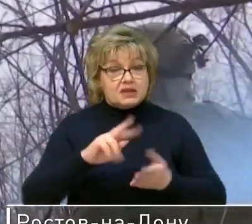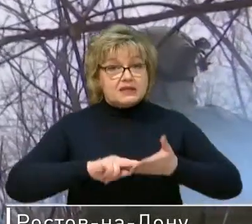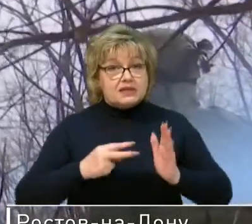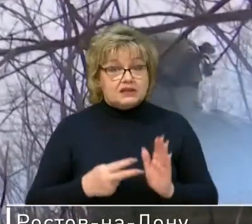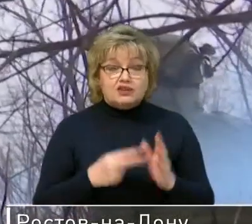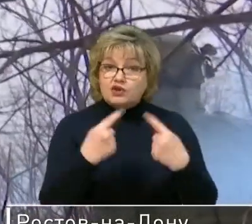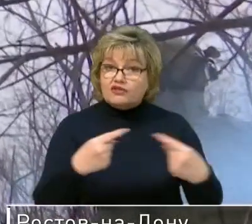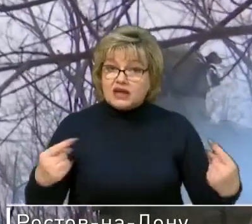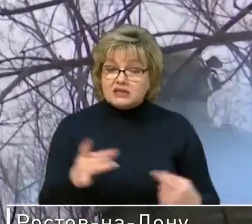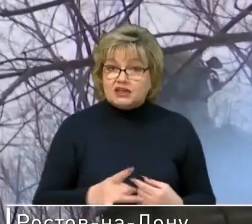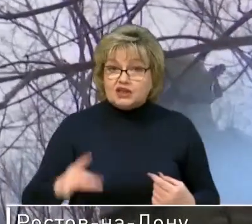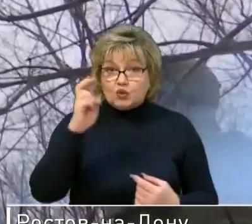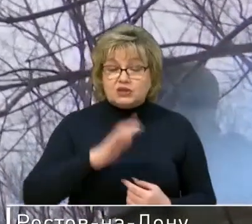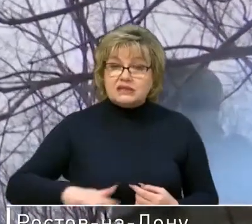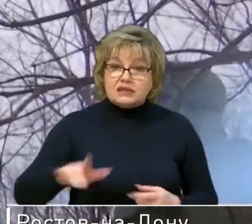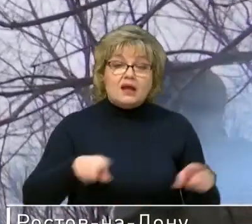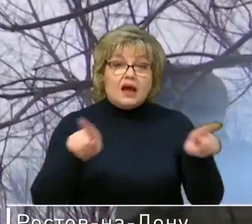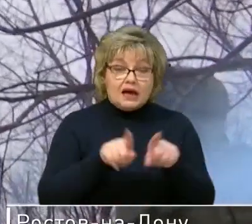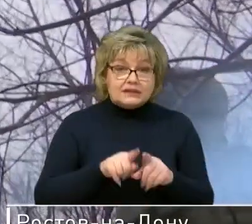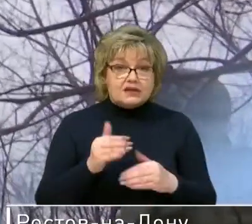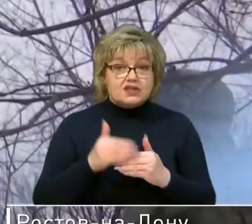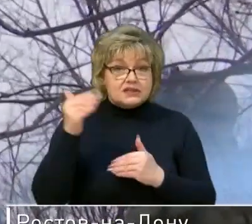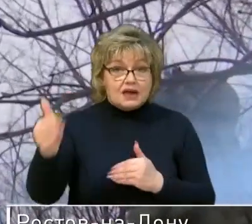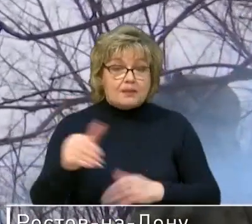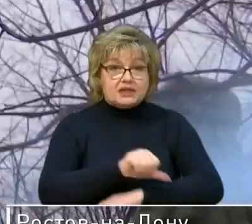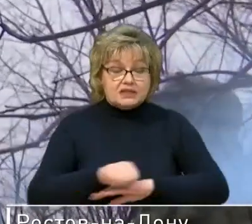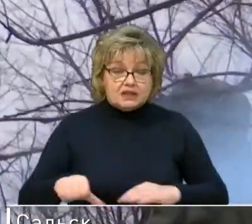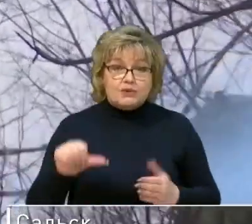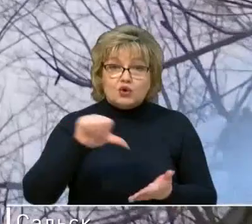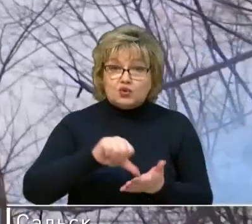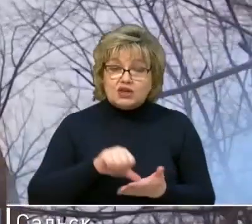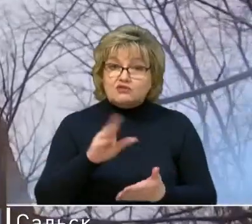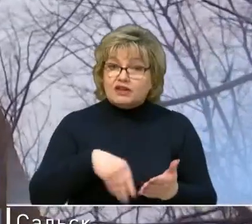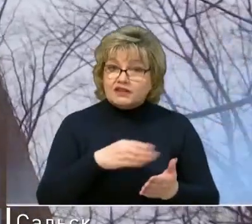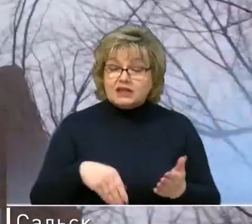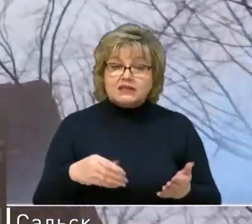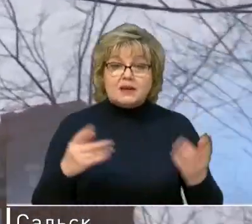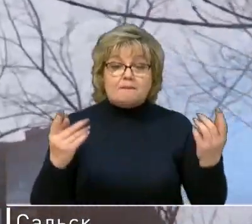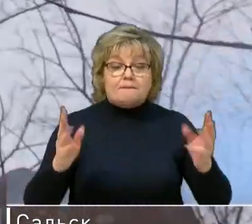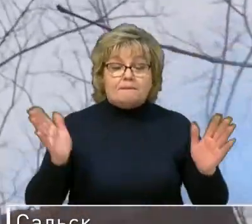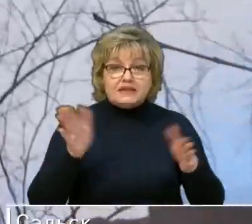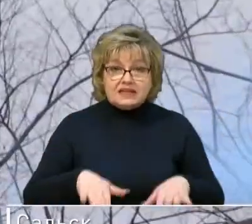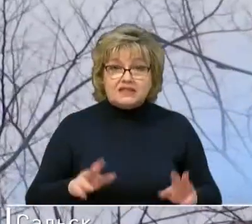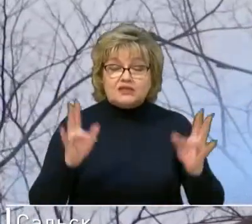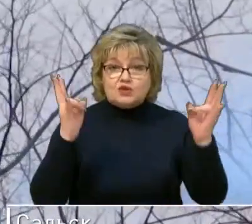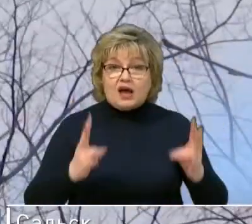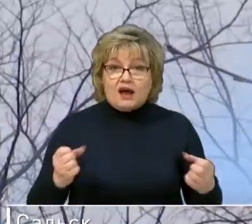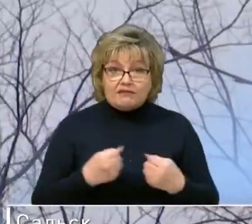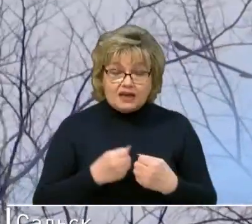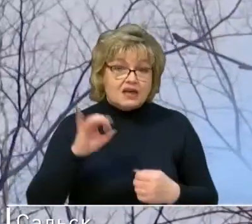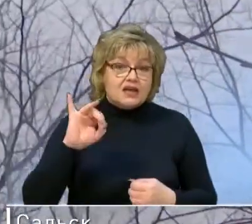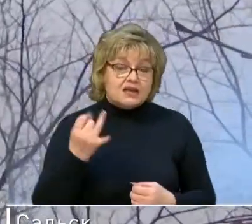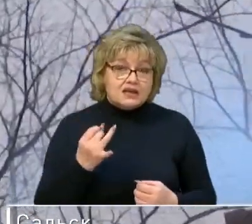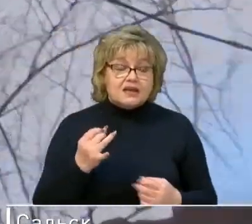задачи в разных регионах страны, а также за ее пределами. Участвуют в ликвидации последствий техногенных аварий и стихийных